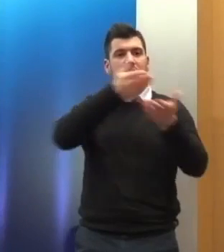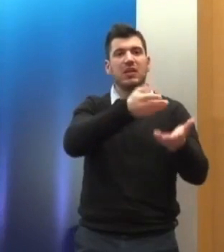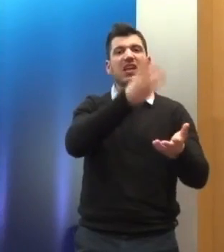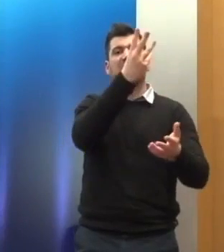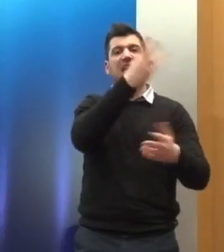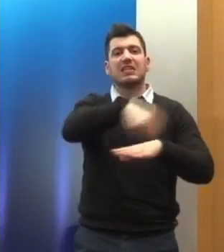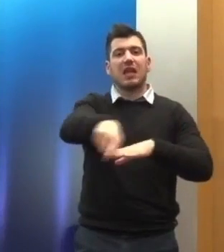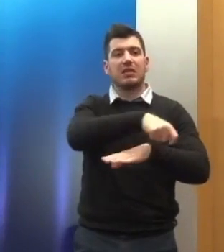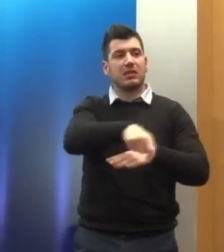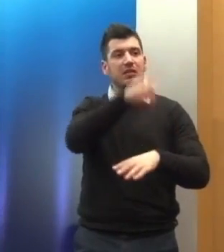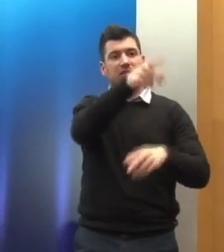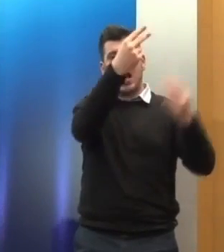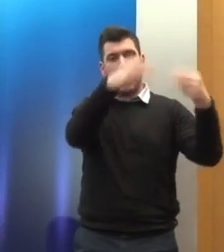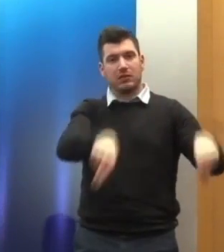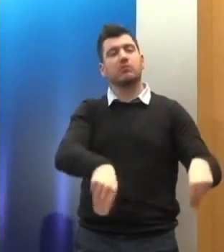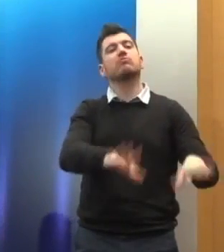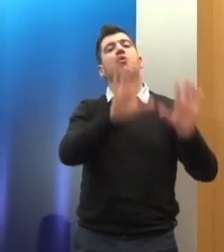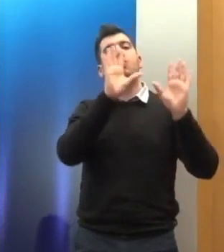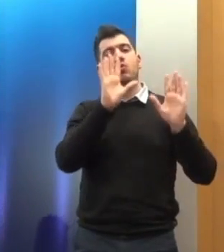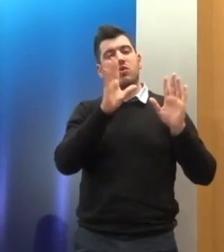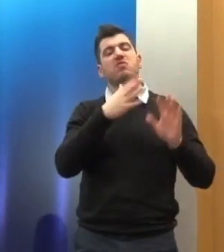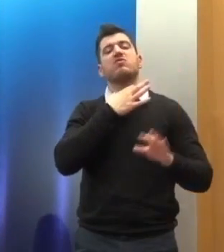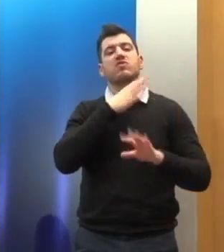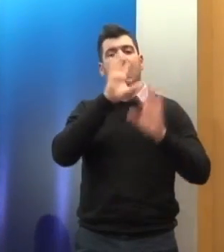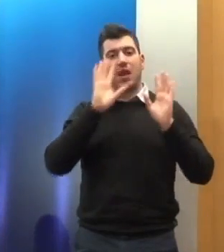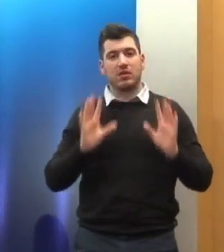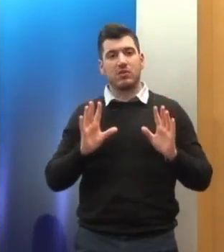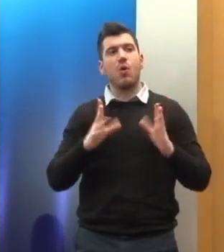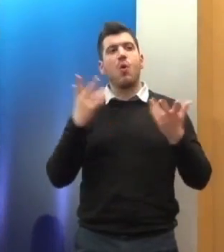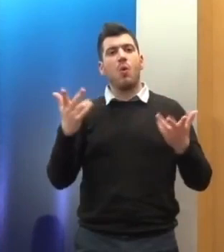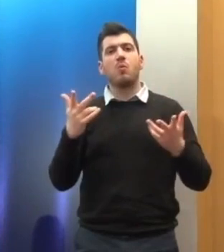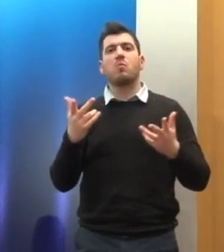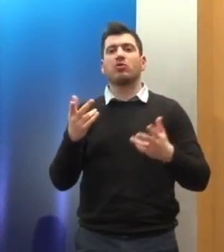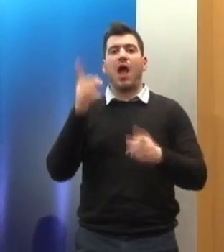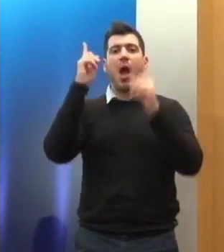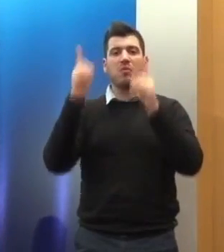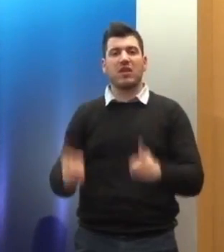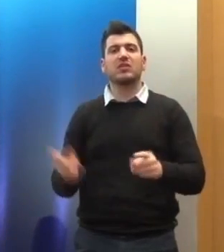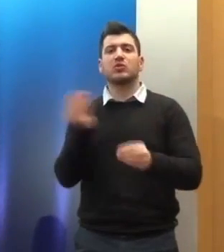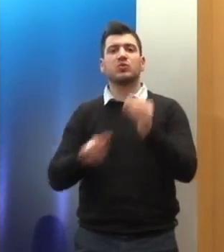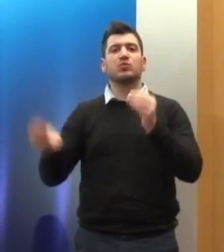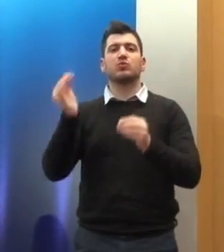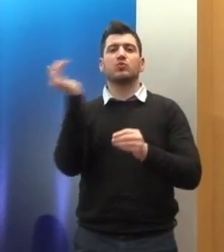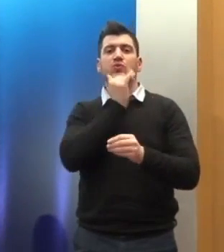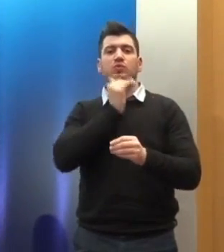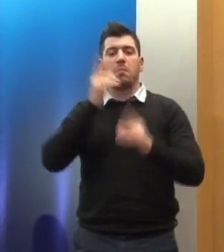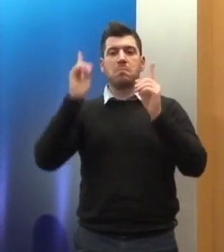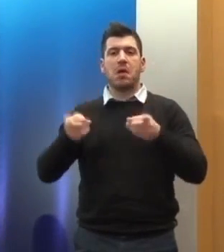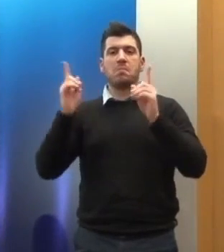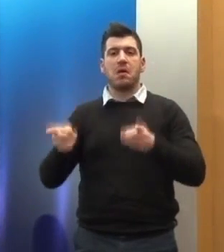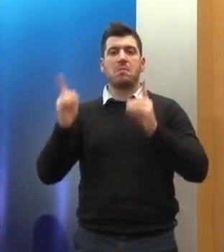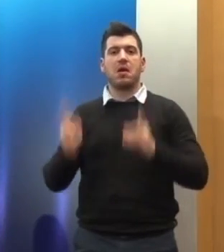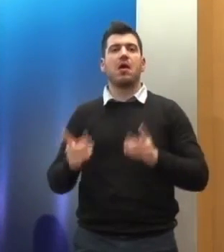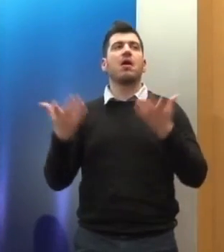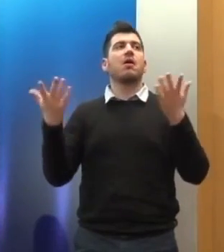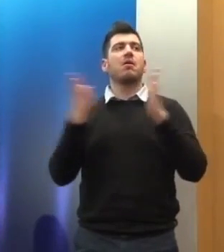βάση τη λεγόμενη Well-Established Case Law, οπότε και η έκβαση της υπόθεσης είναι περίπου διαγραμμένη. Αντιθέτως, υποθέσεις που αφορούν συνθήκες κράτησης